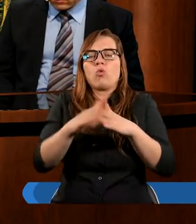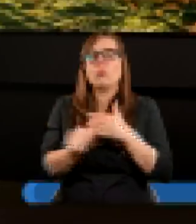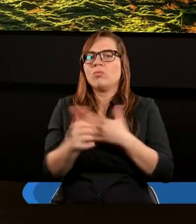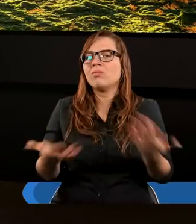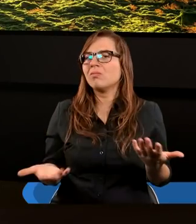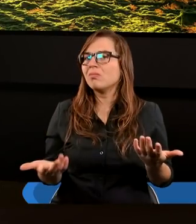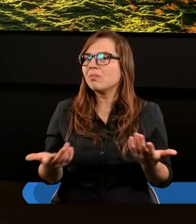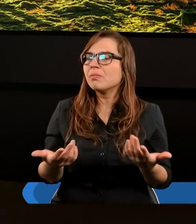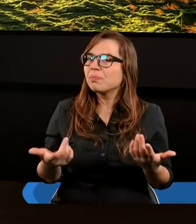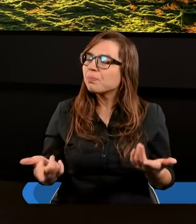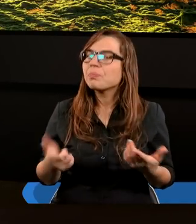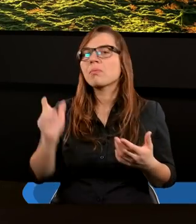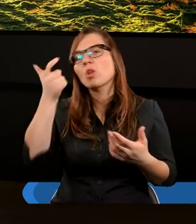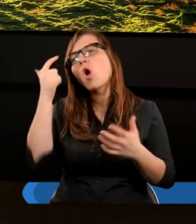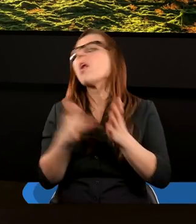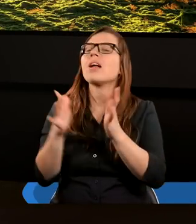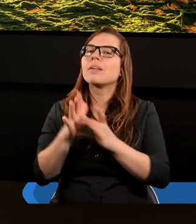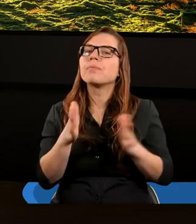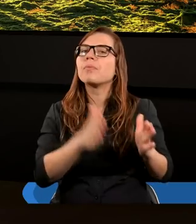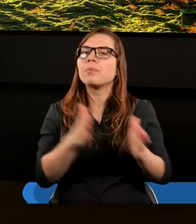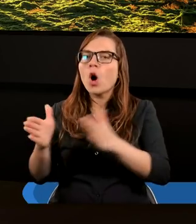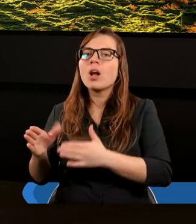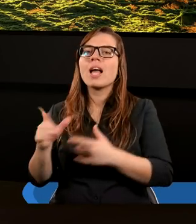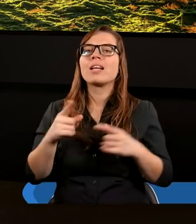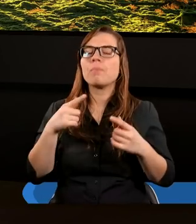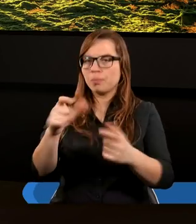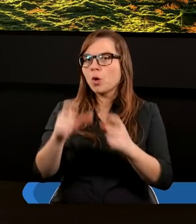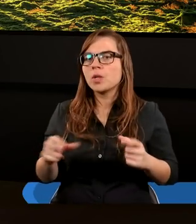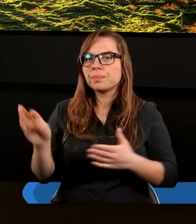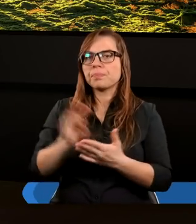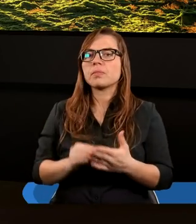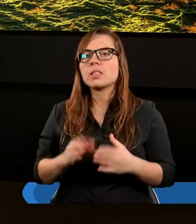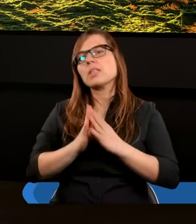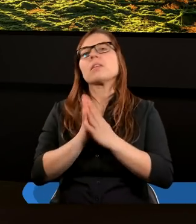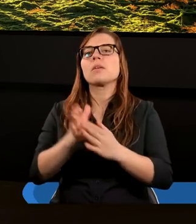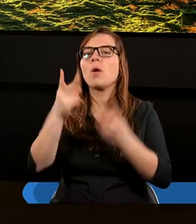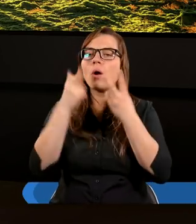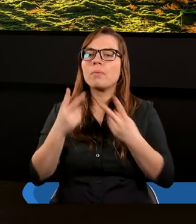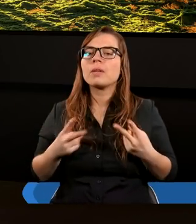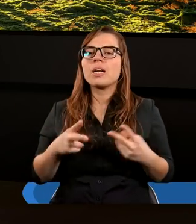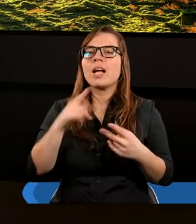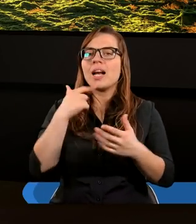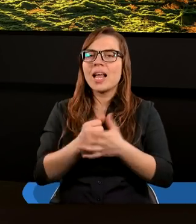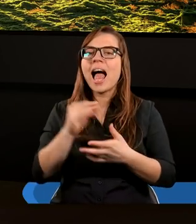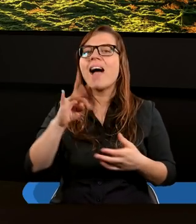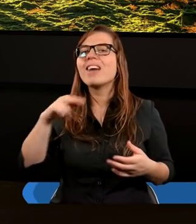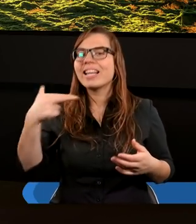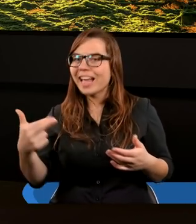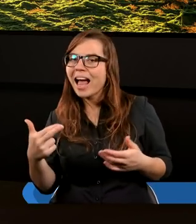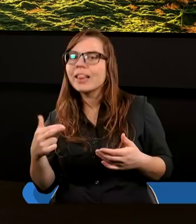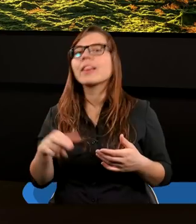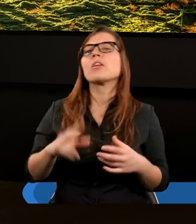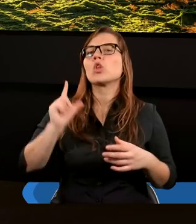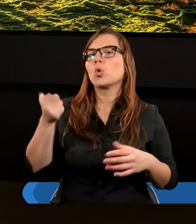Jezusa w Kościele jest pięknie opisana w kolejnym tekście, który poproszę teraz o przeczytanie. List do Efezjan,